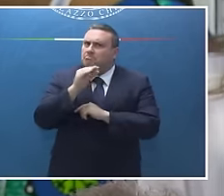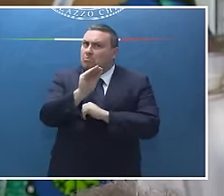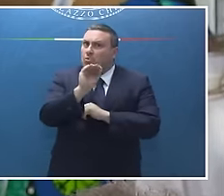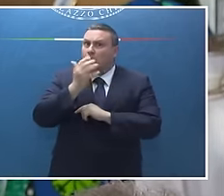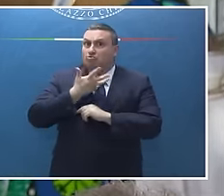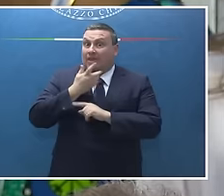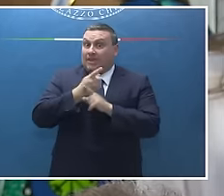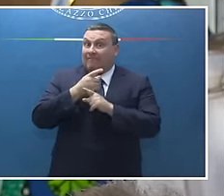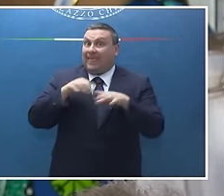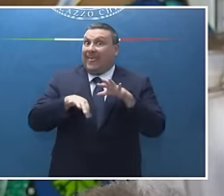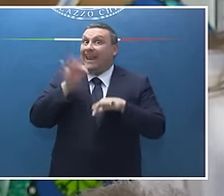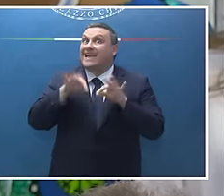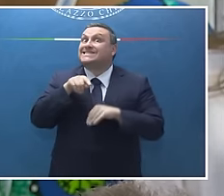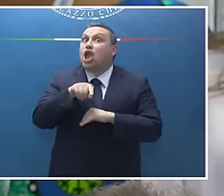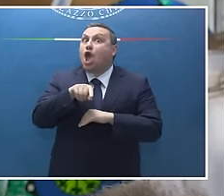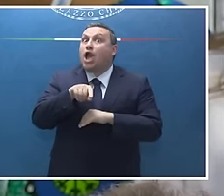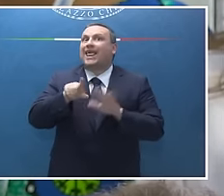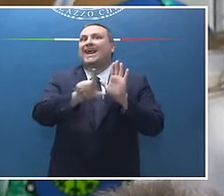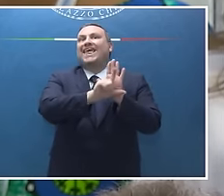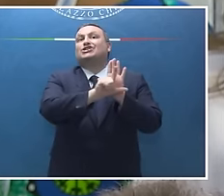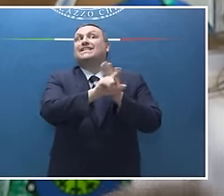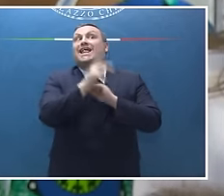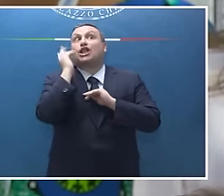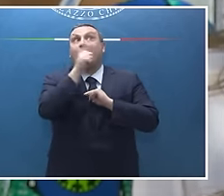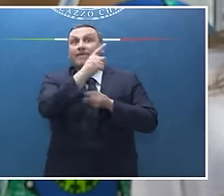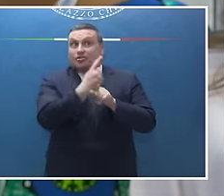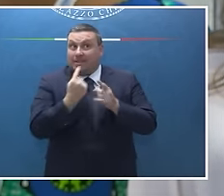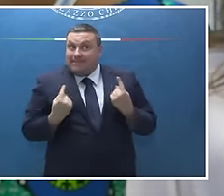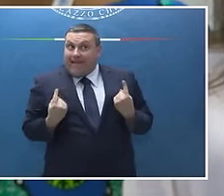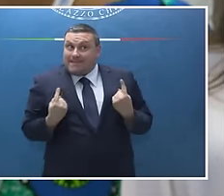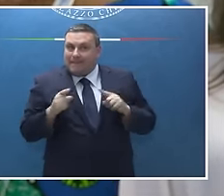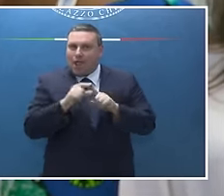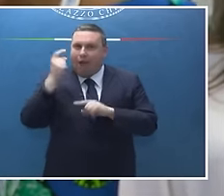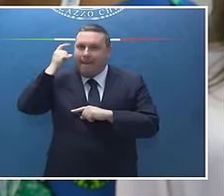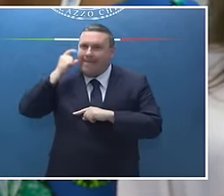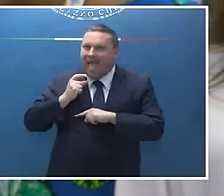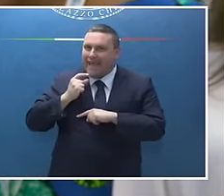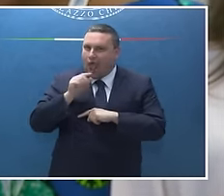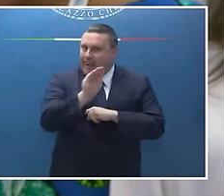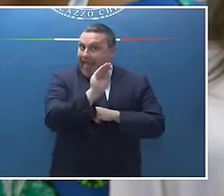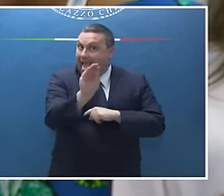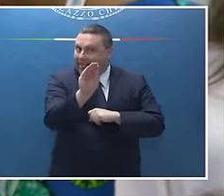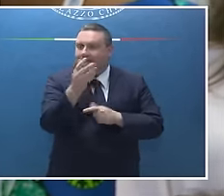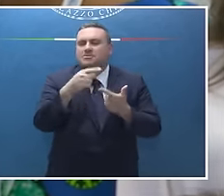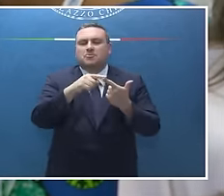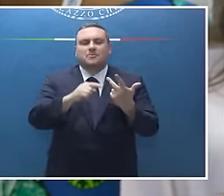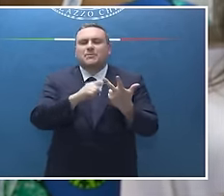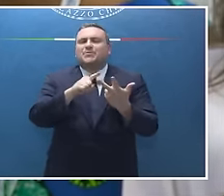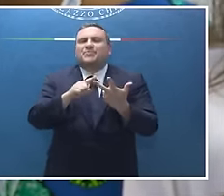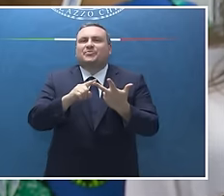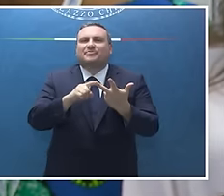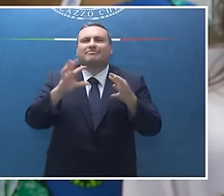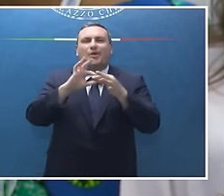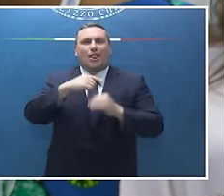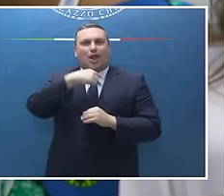legislative in Francia, come potrebbe aver chiesto Macron. Infine, riguardo al discorso